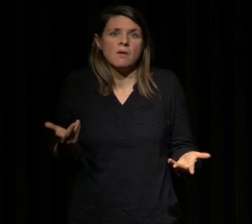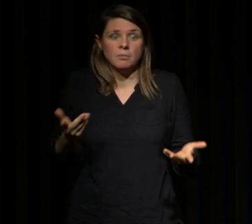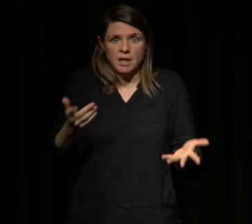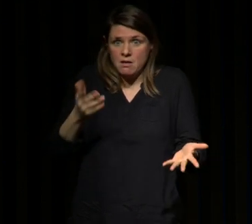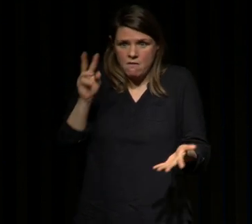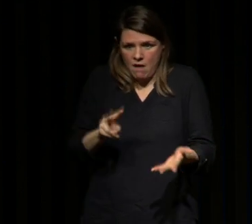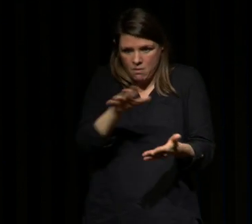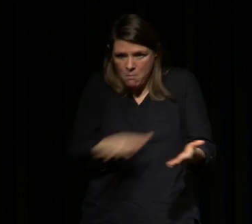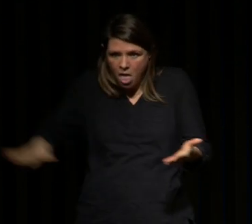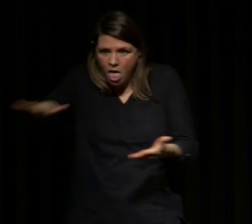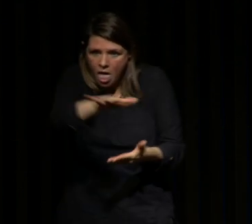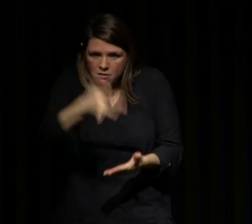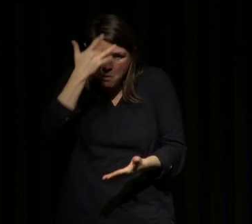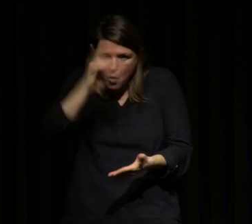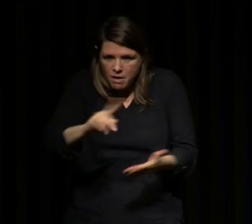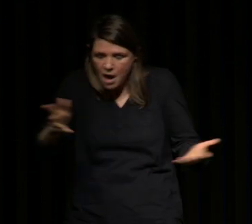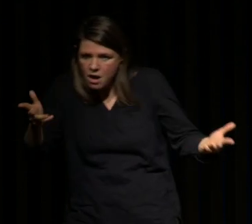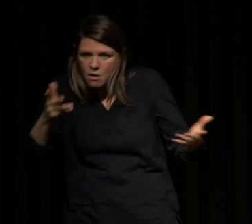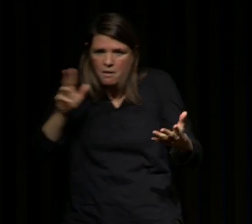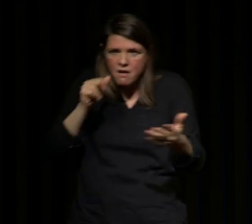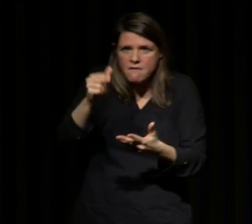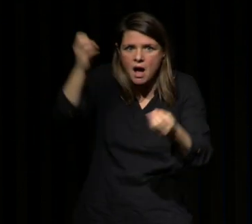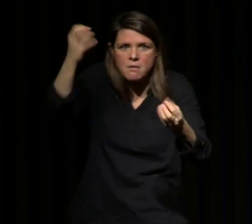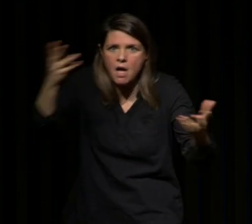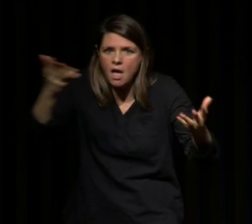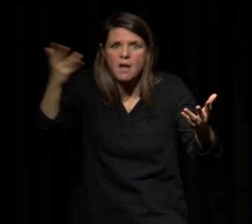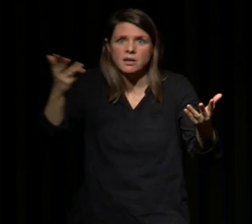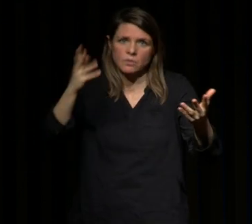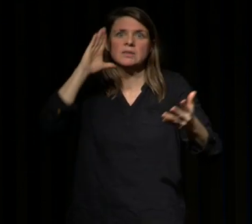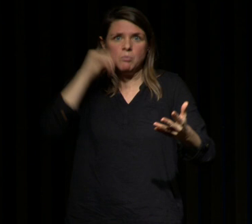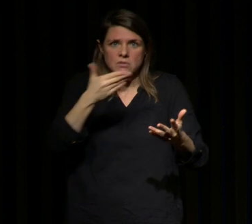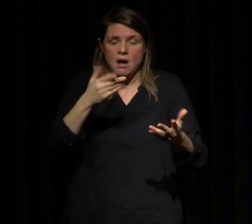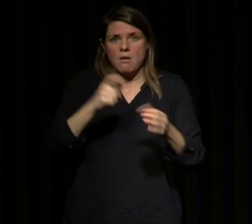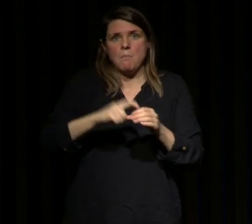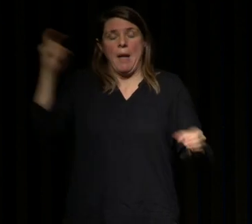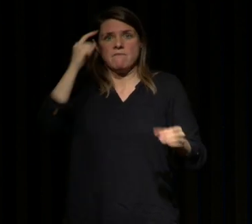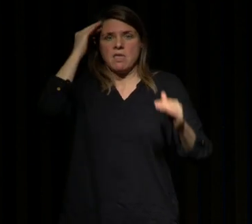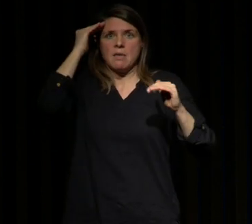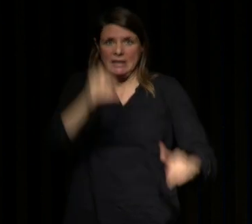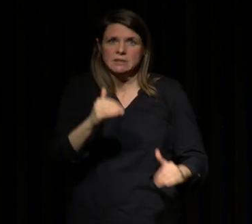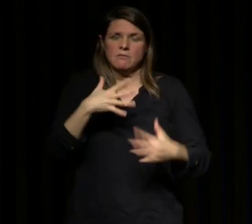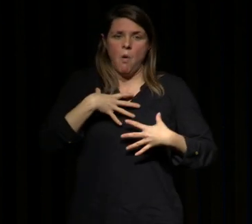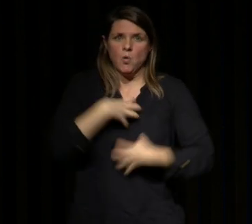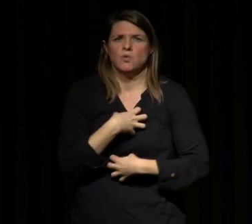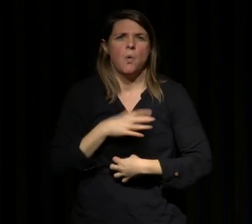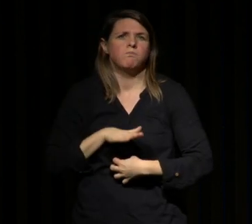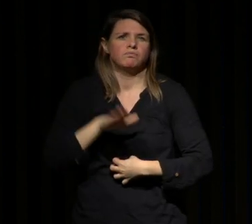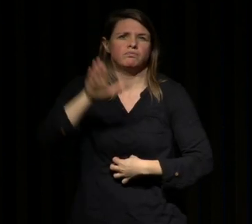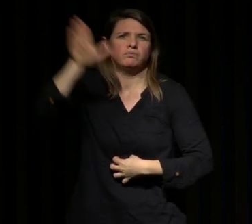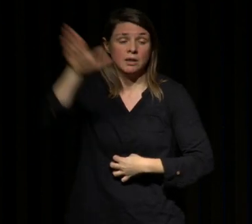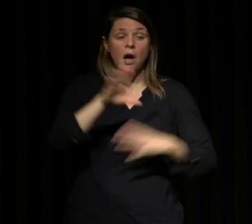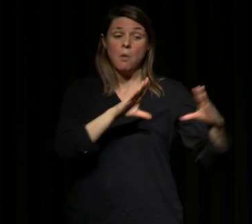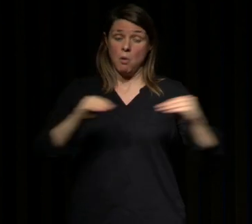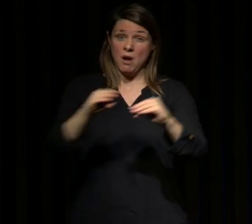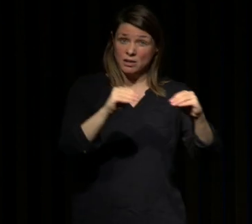'inconnu donc ce qui favorise beaucoup les décompensations dépressives et anxieuses il a des populations qui sont très